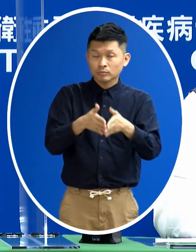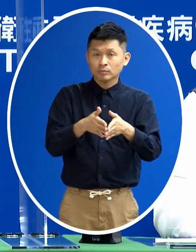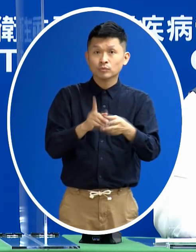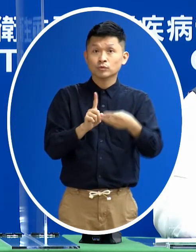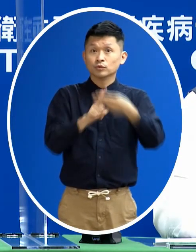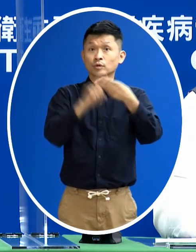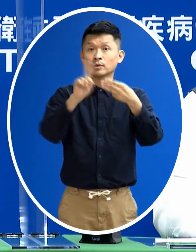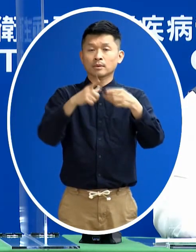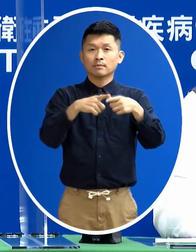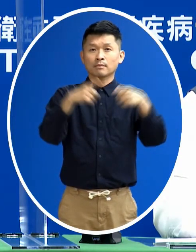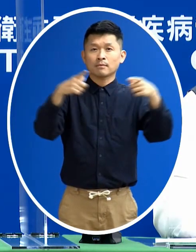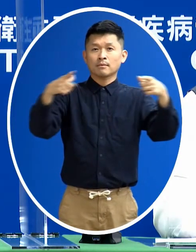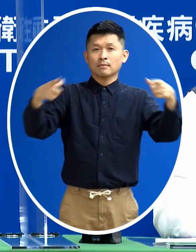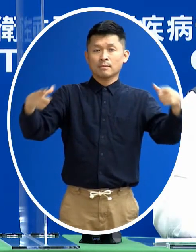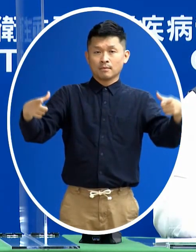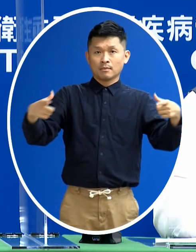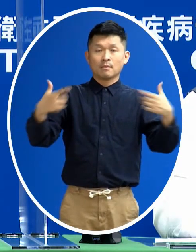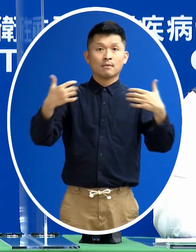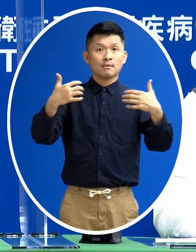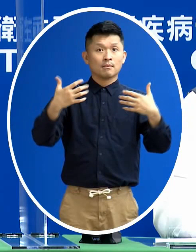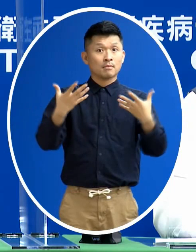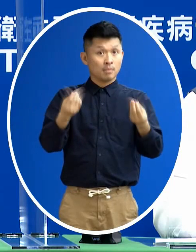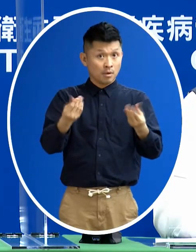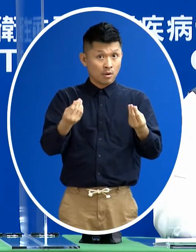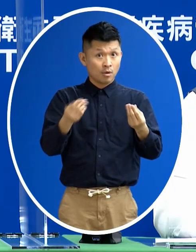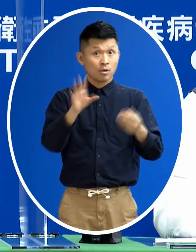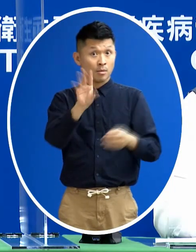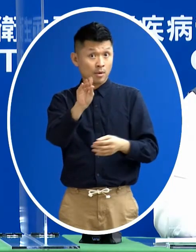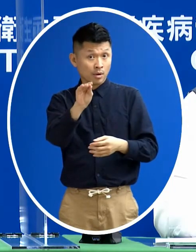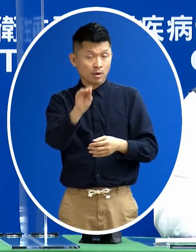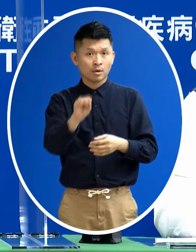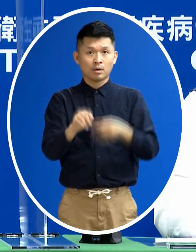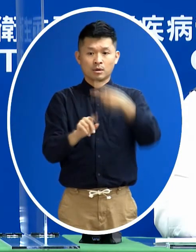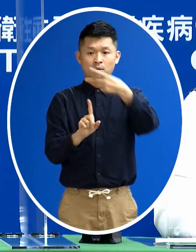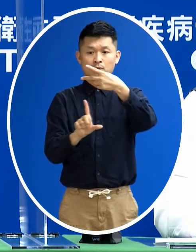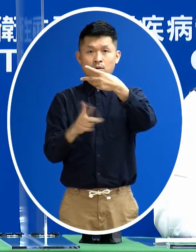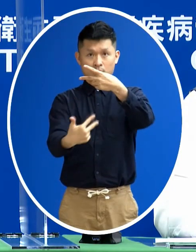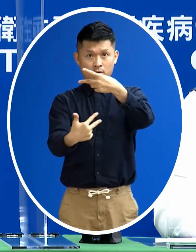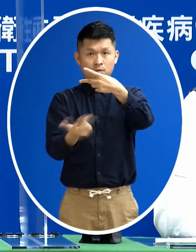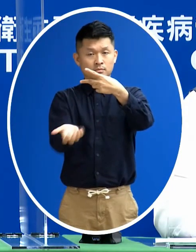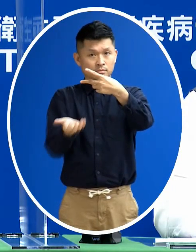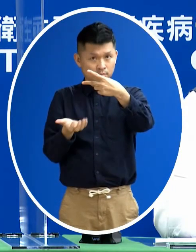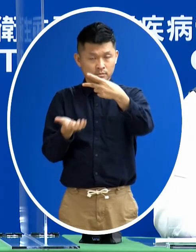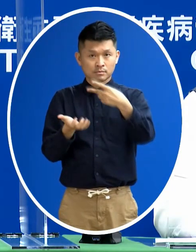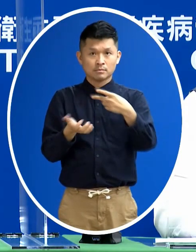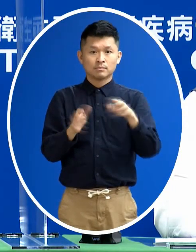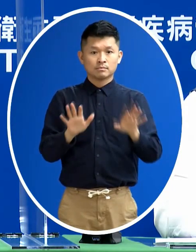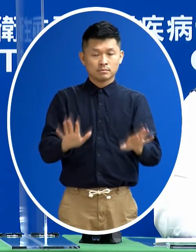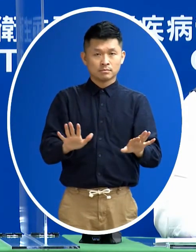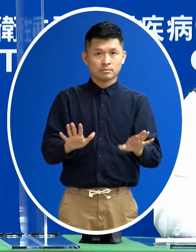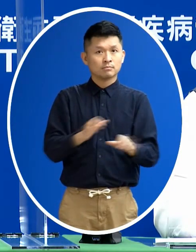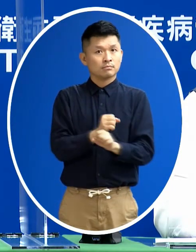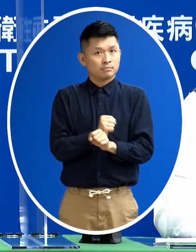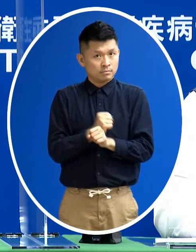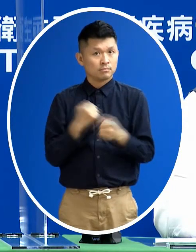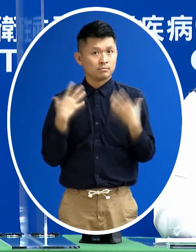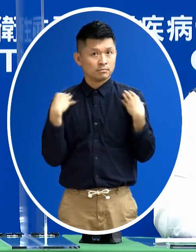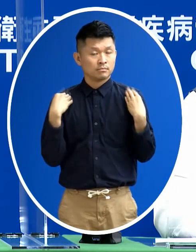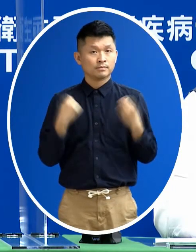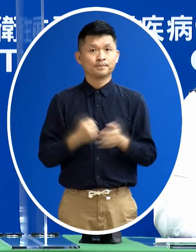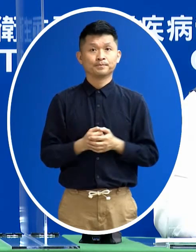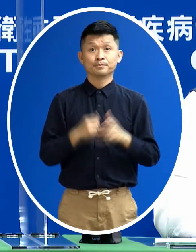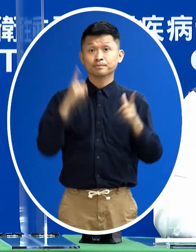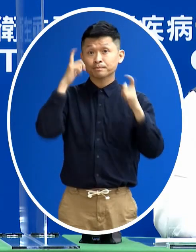大情況下 也要到2月7號所以在這段時間還是處於一個警戒的時期那至於在